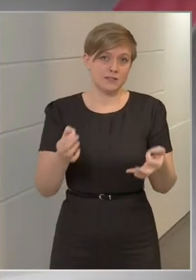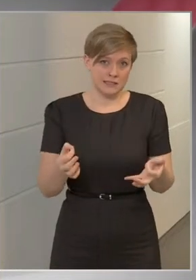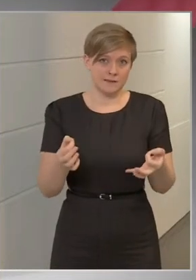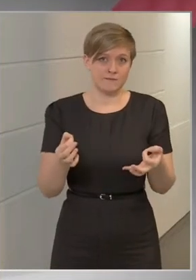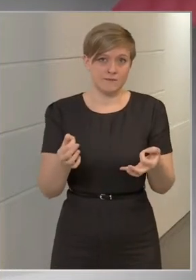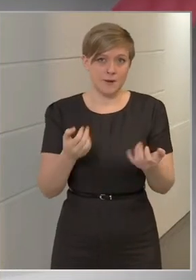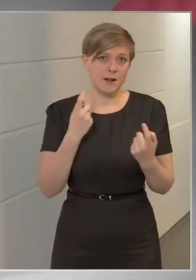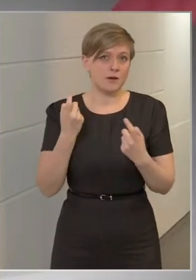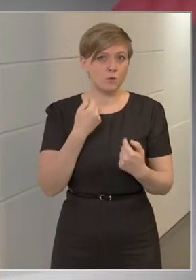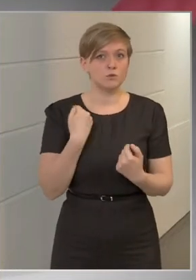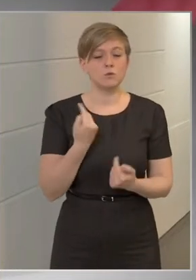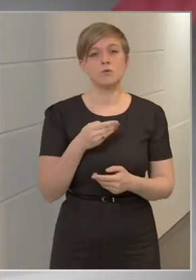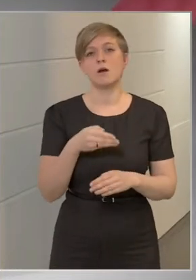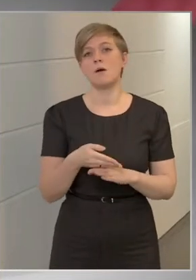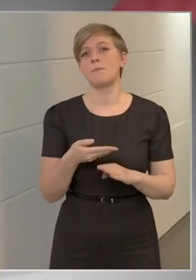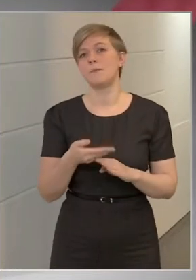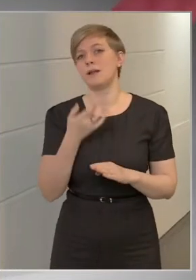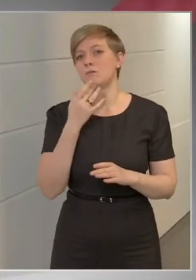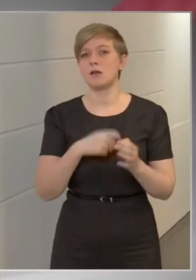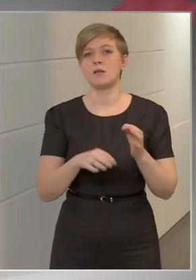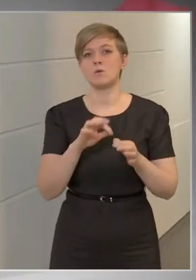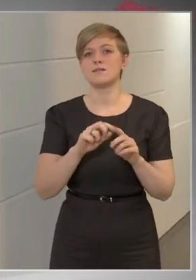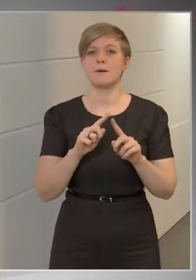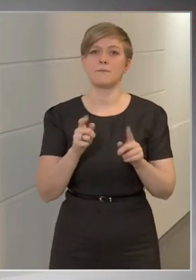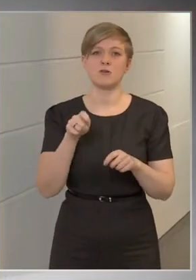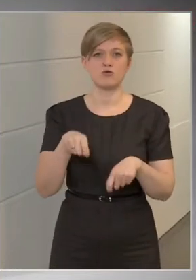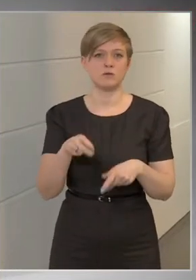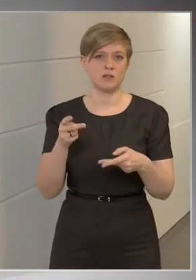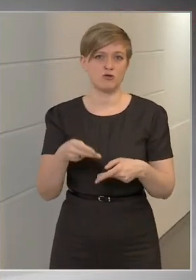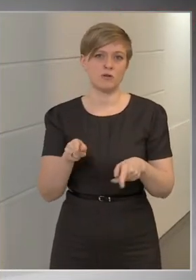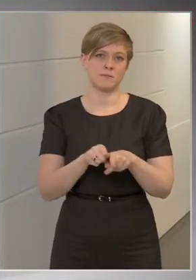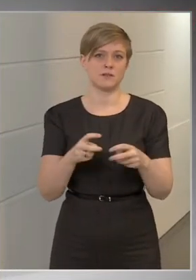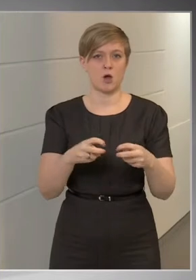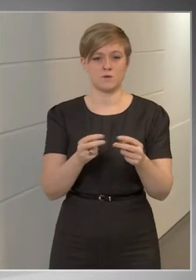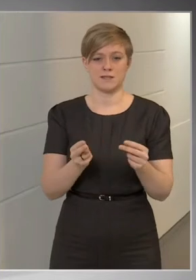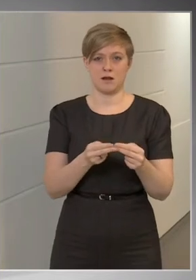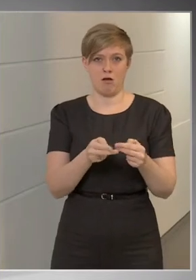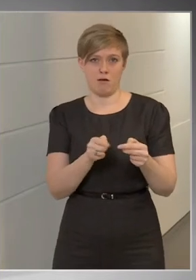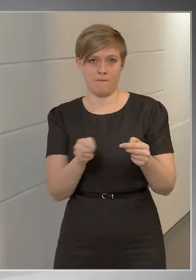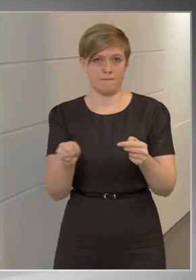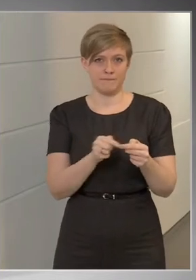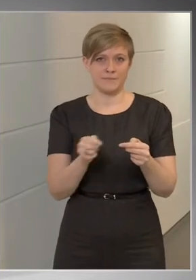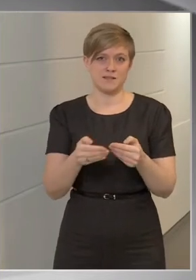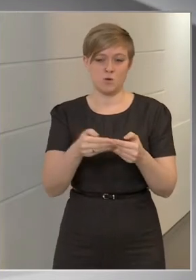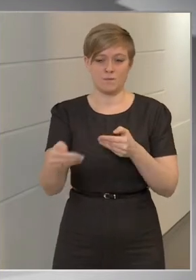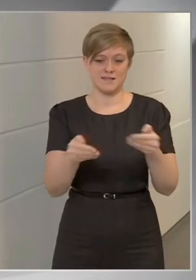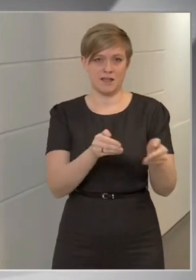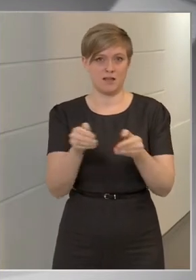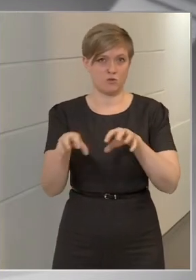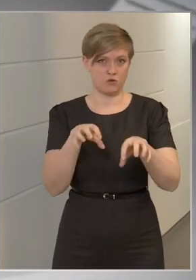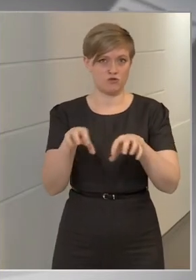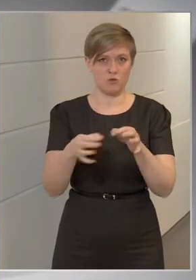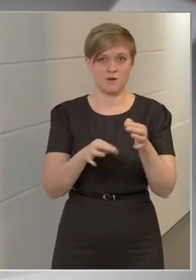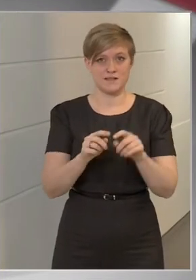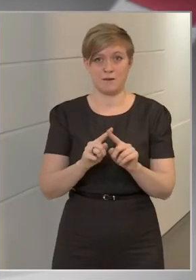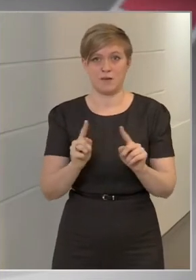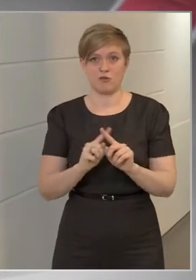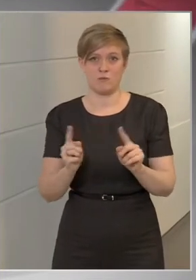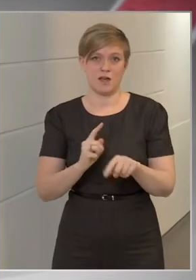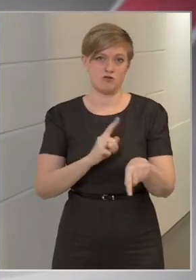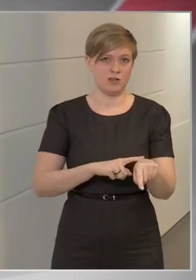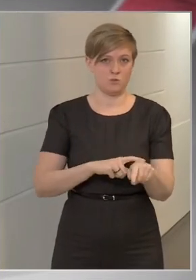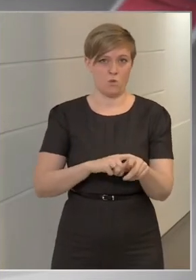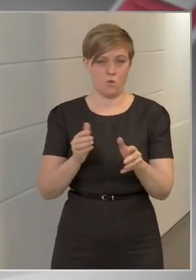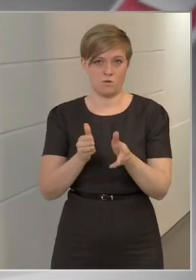ha belegondolunk abba, hogy mondjuk Magyarország más döntést hoz, mint Ausztria, akkor a két szomszédos ország különböző időzónába kerül.